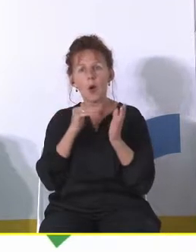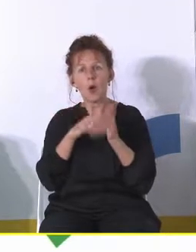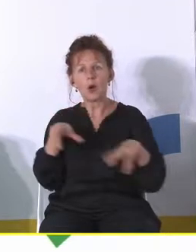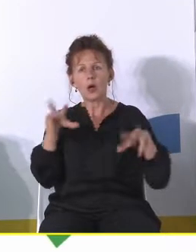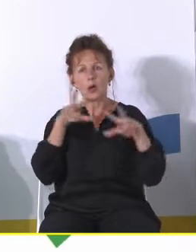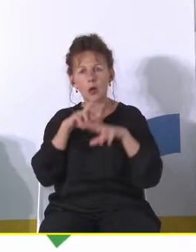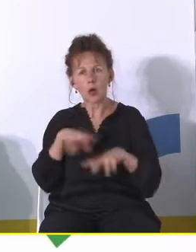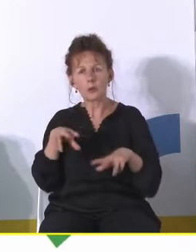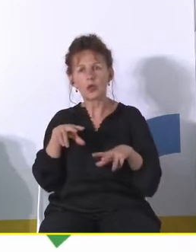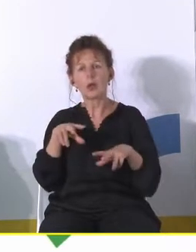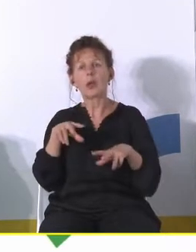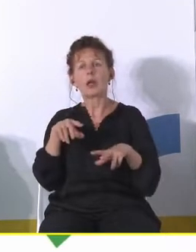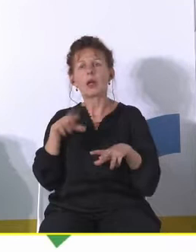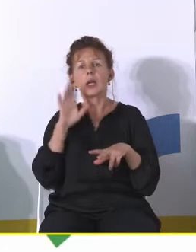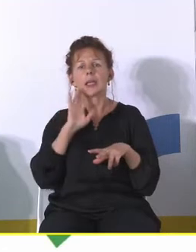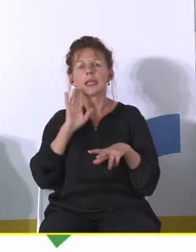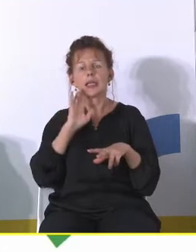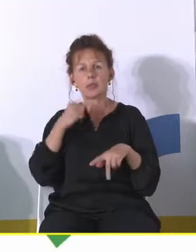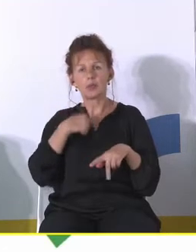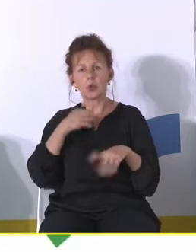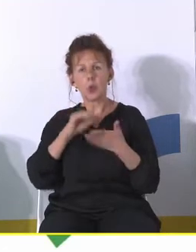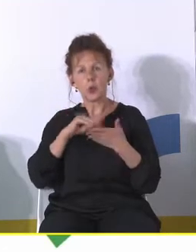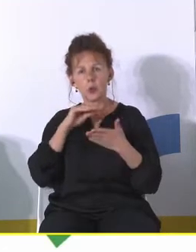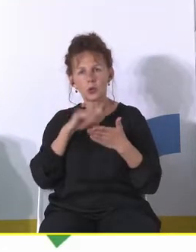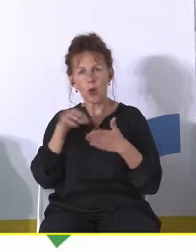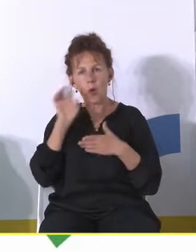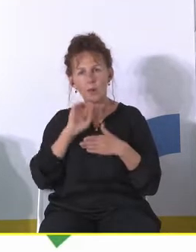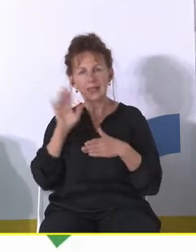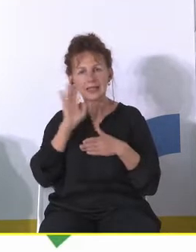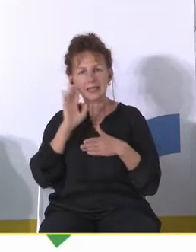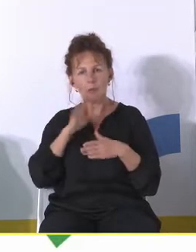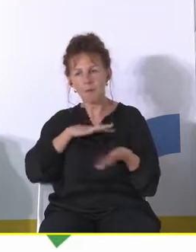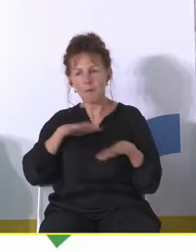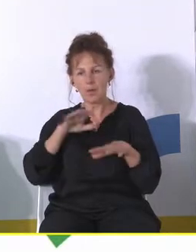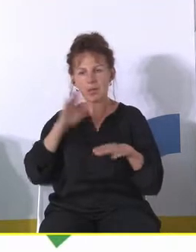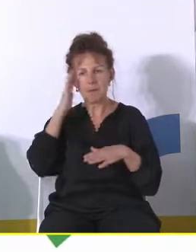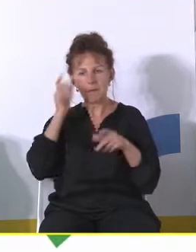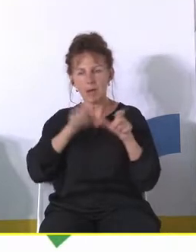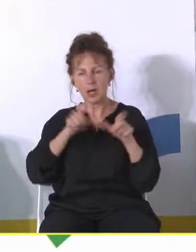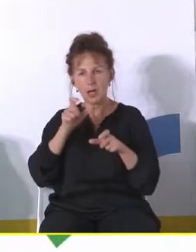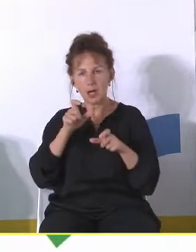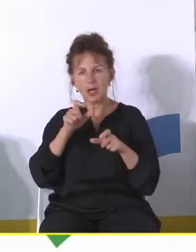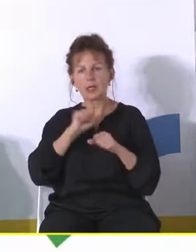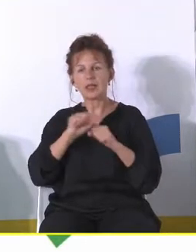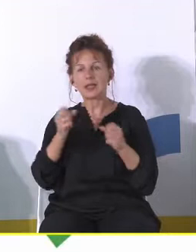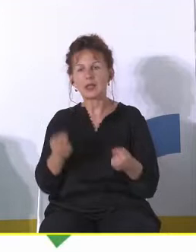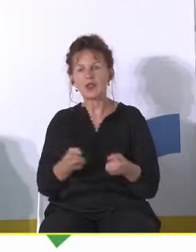przynajmniej tak doświadczam tego ja ale też obserwuję to w miejscu w którym mieszkam jest tworzenie